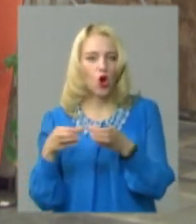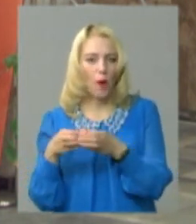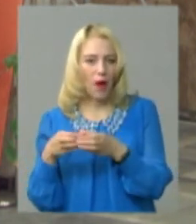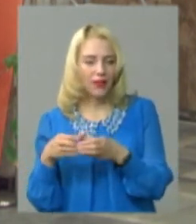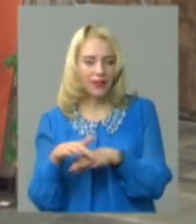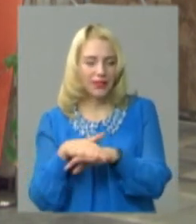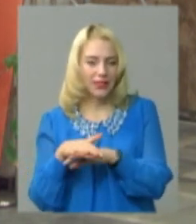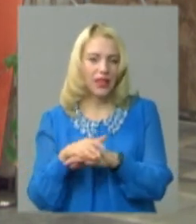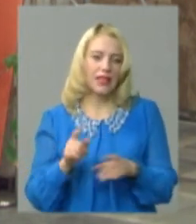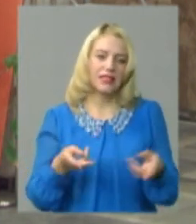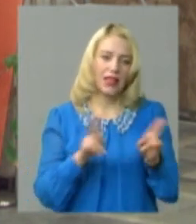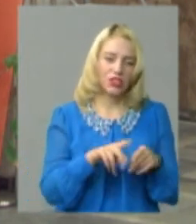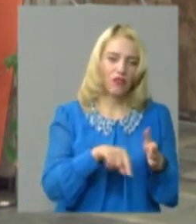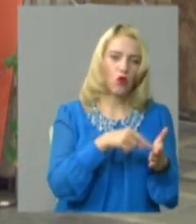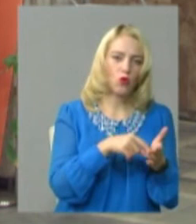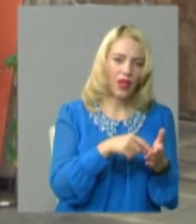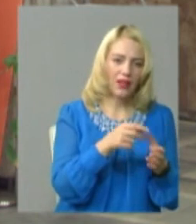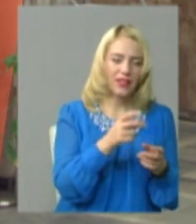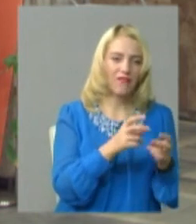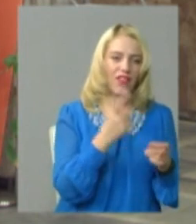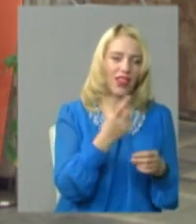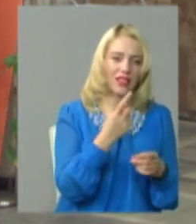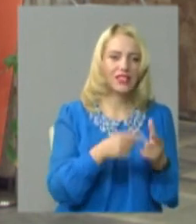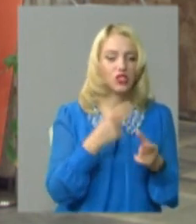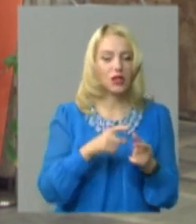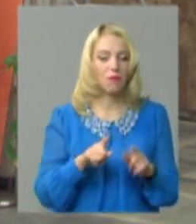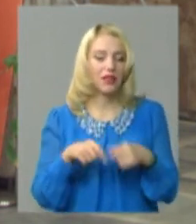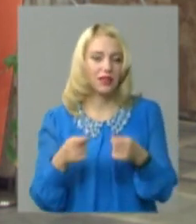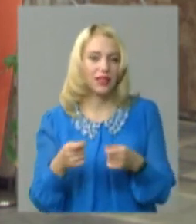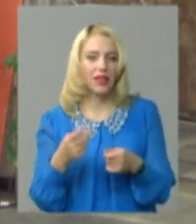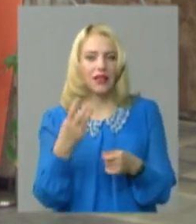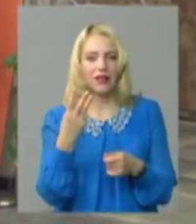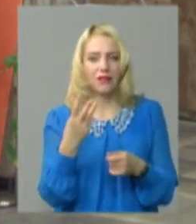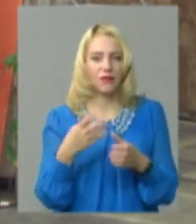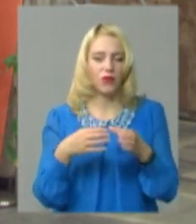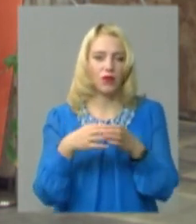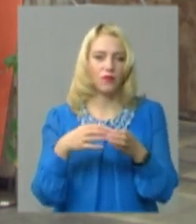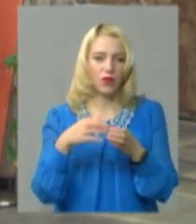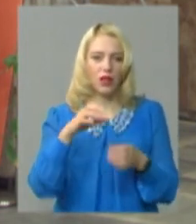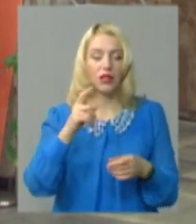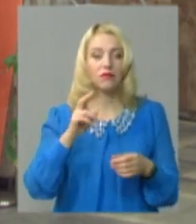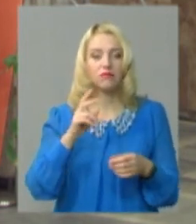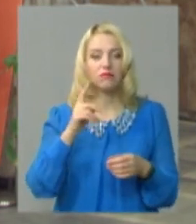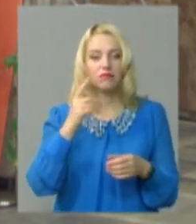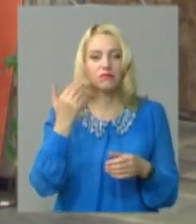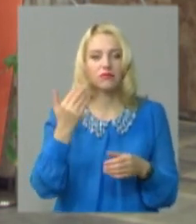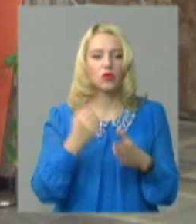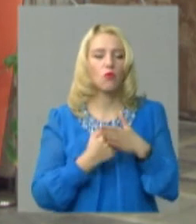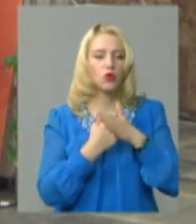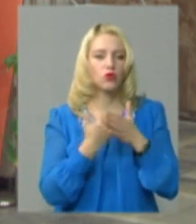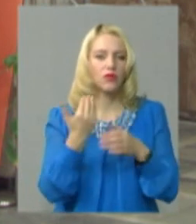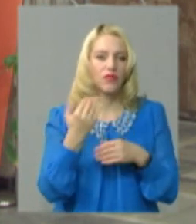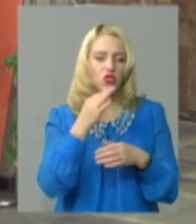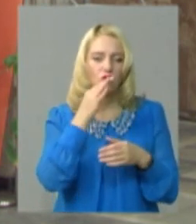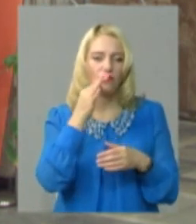районній комунальній власності, чи перейти в обласну комунальну власність? Існує три варіанти відповіді. Обґрунтуйте, будь ласка, вашу відповідь з точки